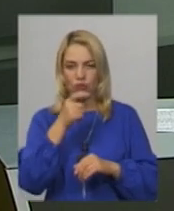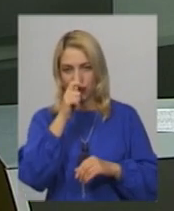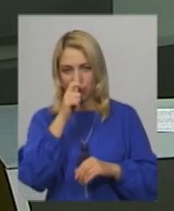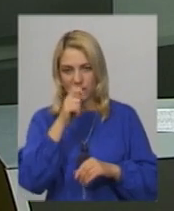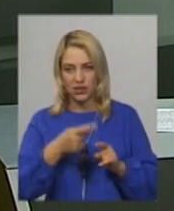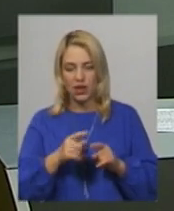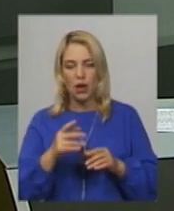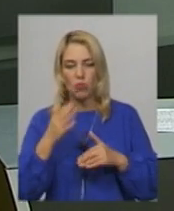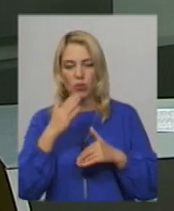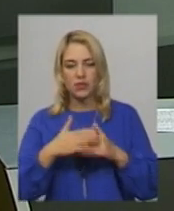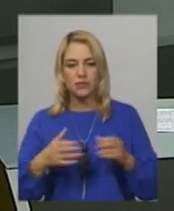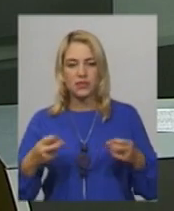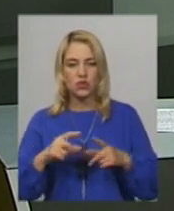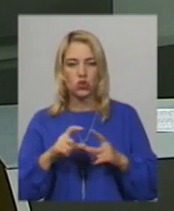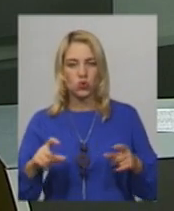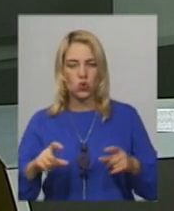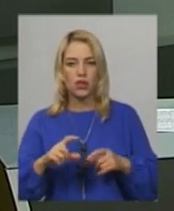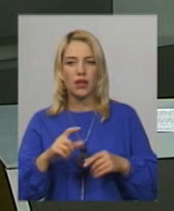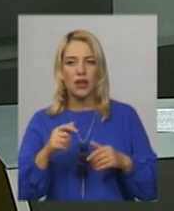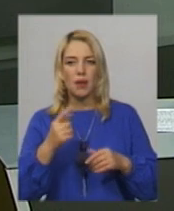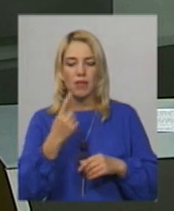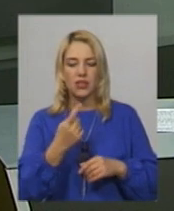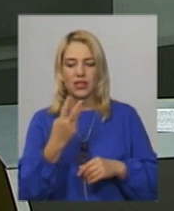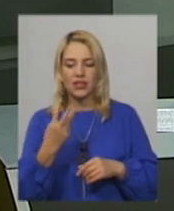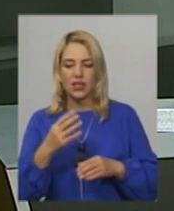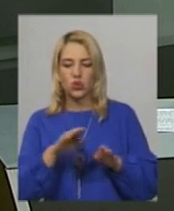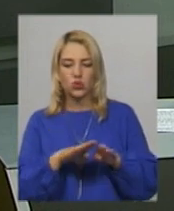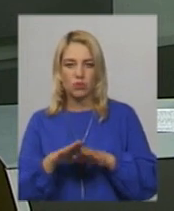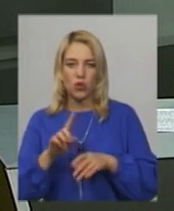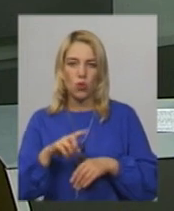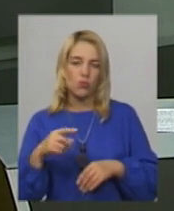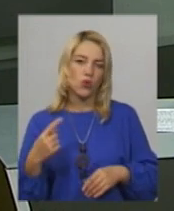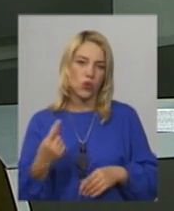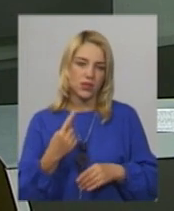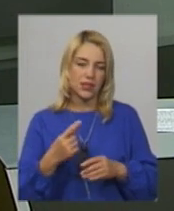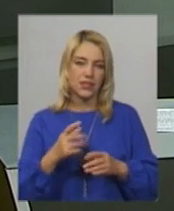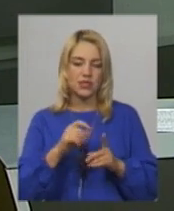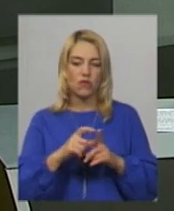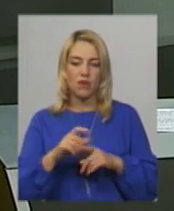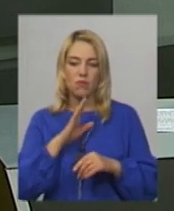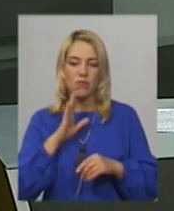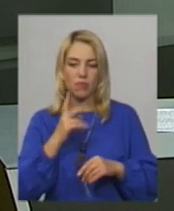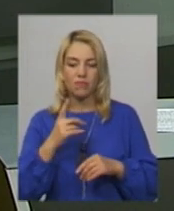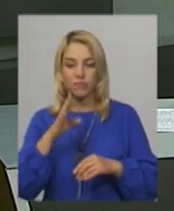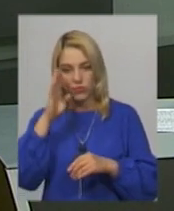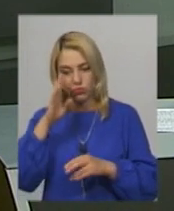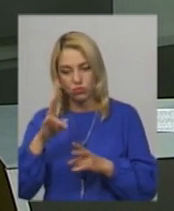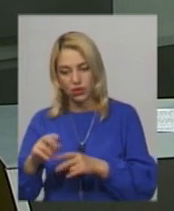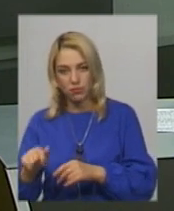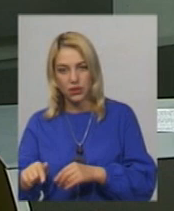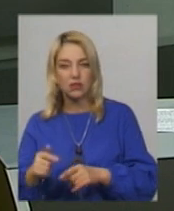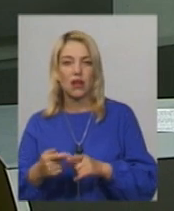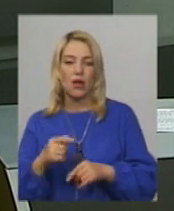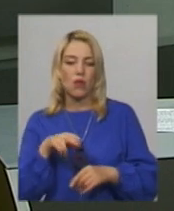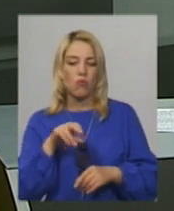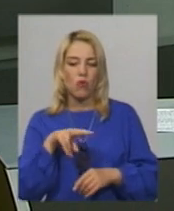Хмельницької спеціалізованої загальноосвітньої школи перших третіх ступенів номер один. За словами матері одного з потерпілих Ольги Поліщук,